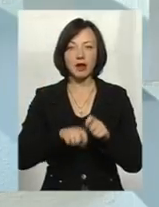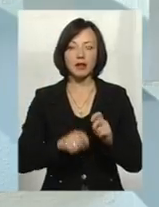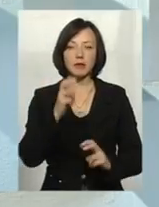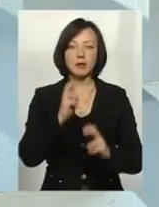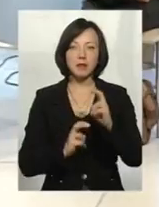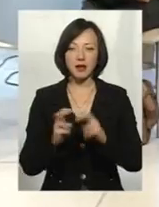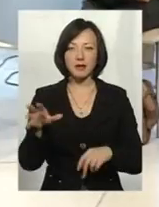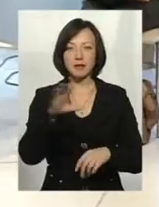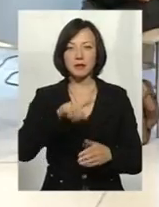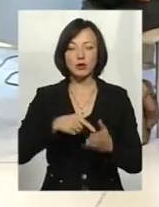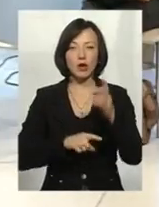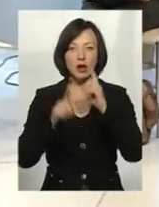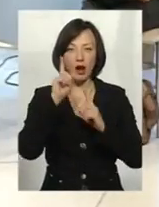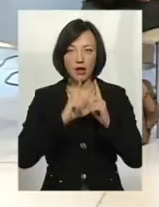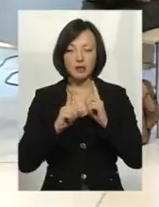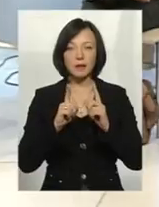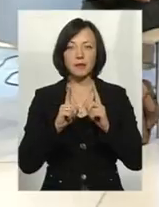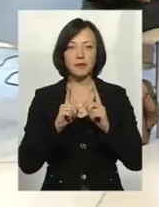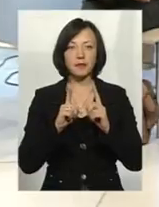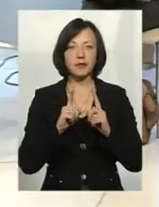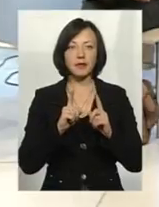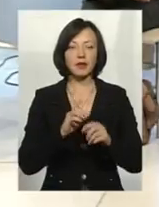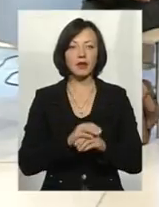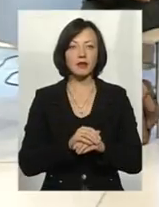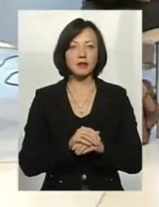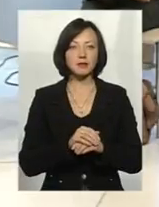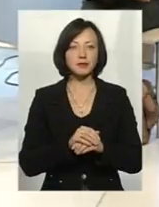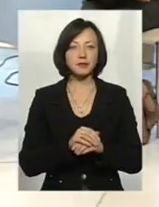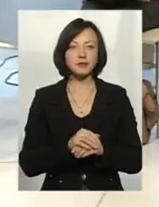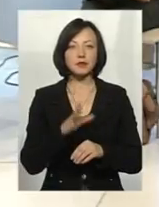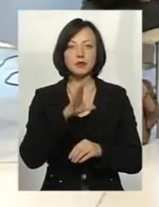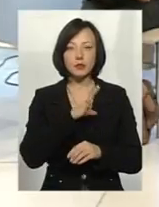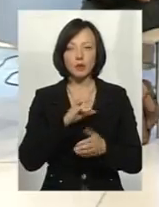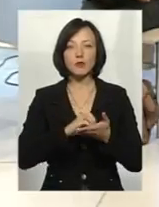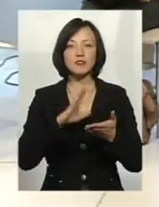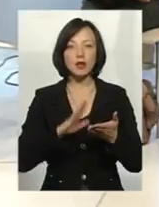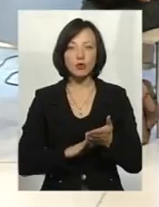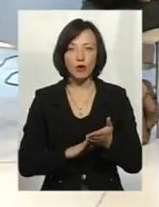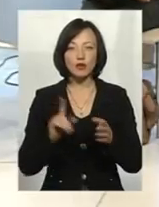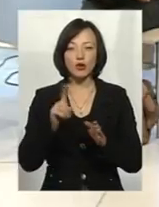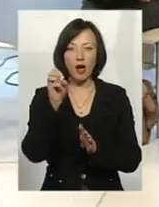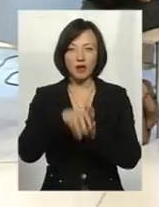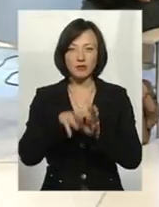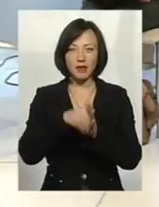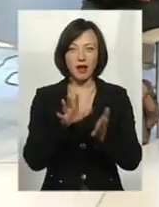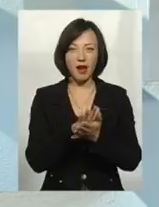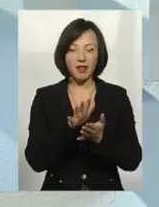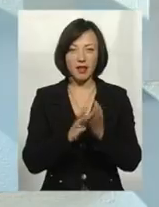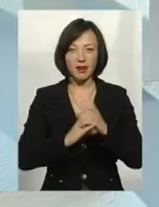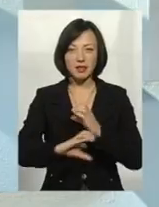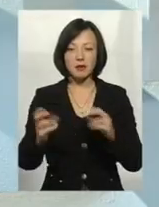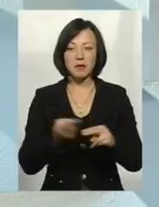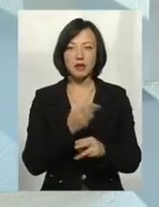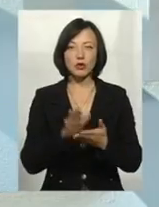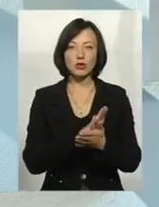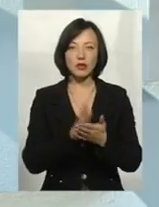підприємство Хмельницької міської ради, так зване КП «БРЕД», де було встановлено, що зливова каналізація безпосередньо, без будь-якої